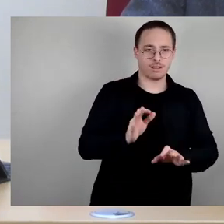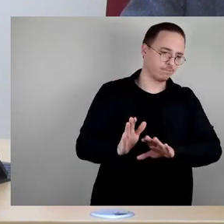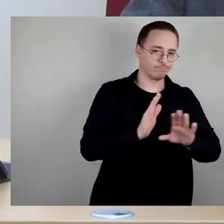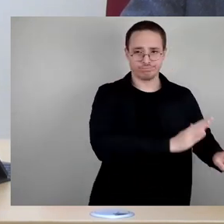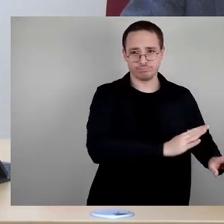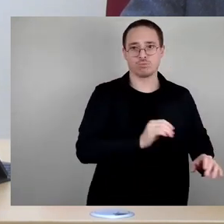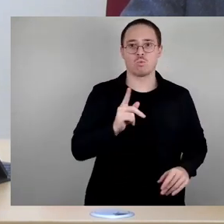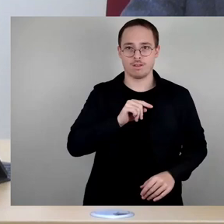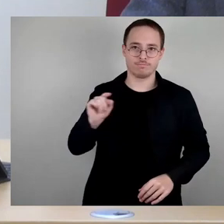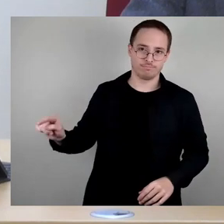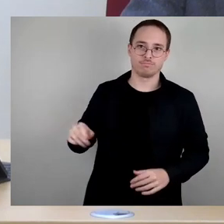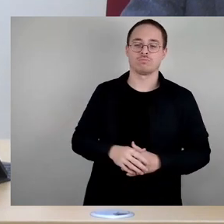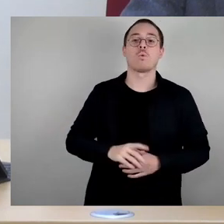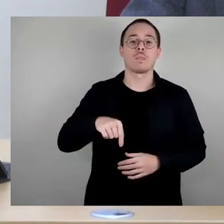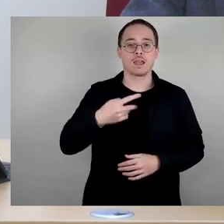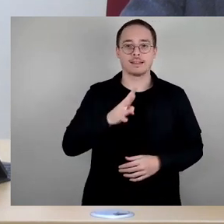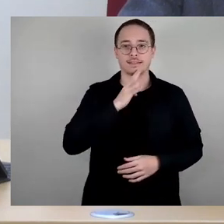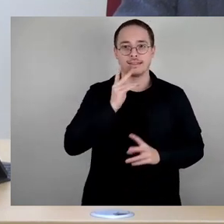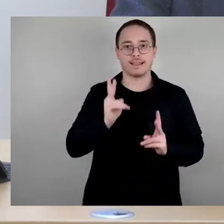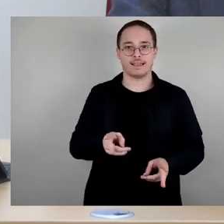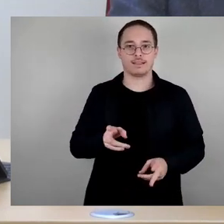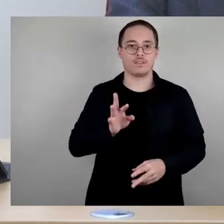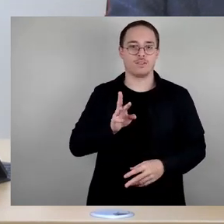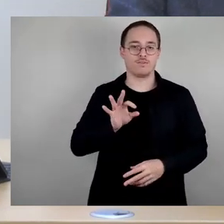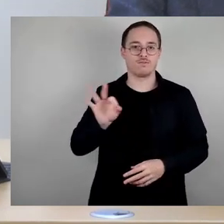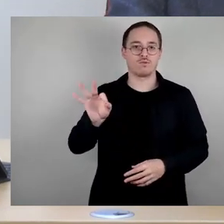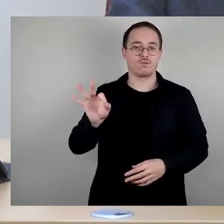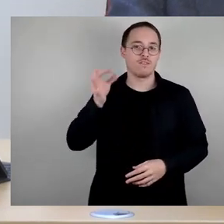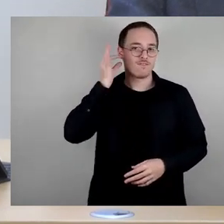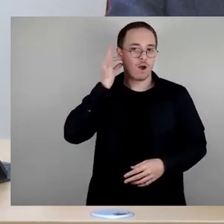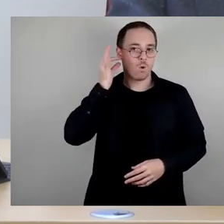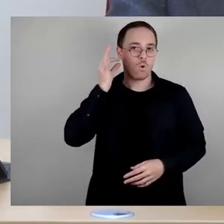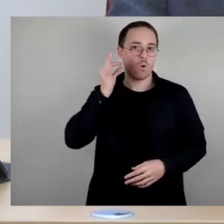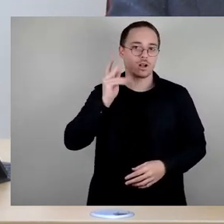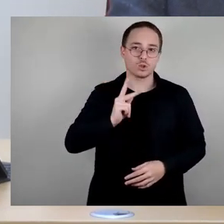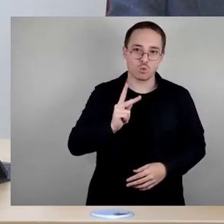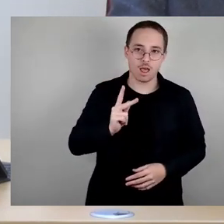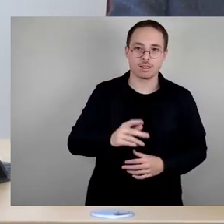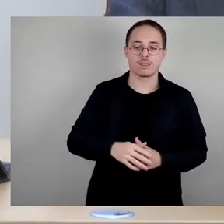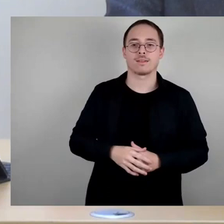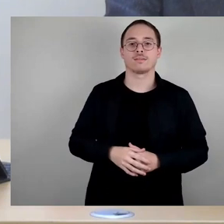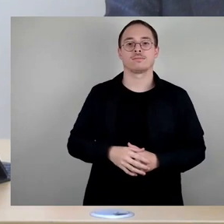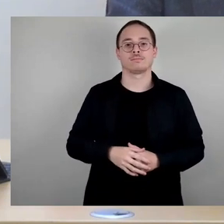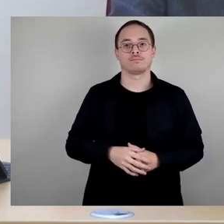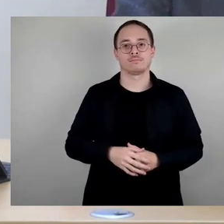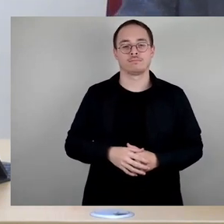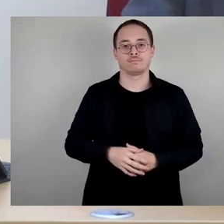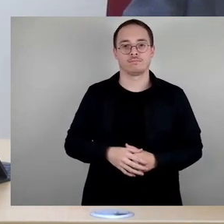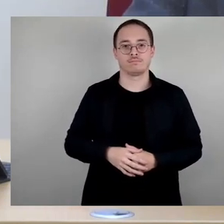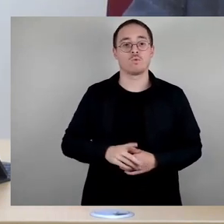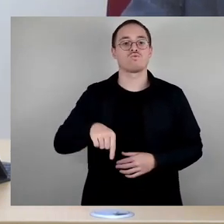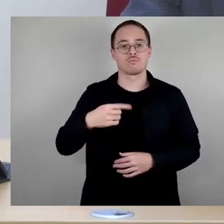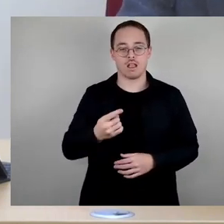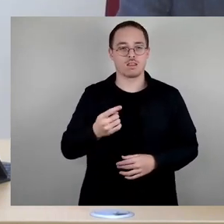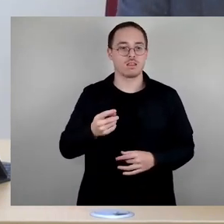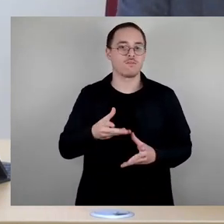Kunert entsprechend bewerkstelligen und dann würden wir in der Fraktionsrunde beginnen. Zunächst